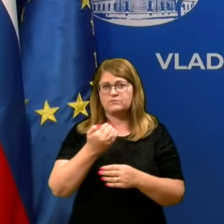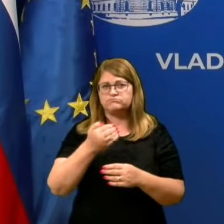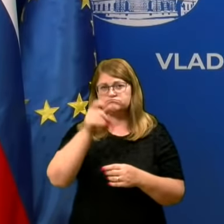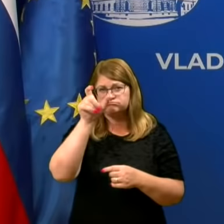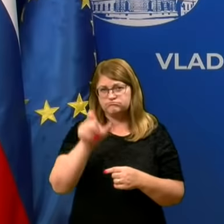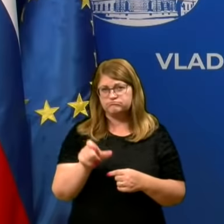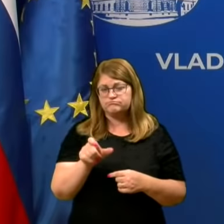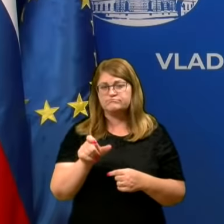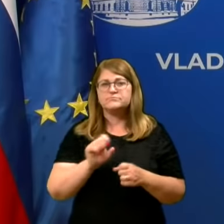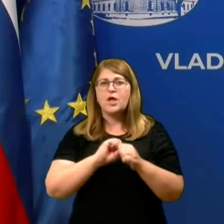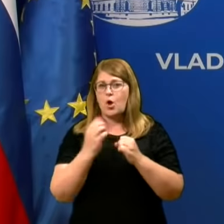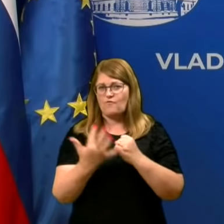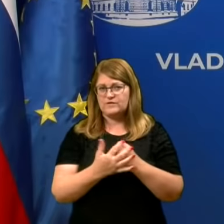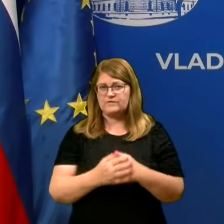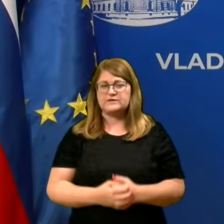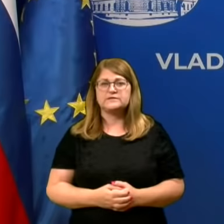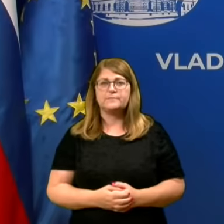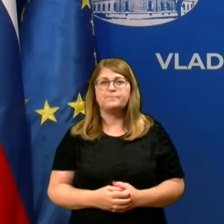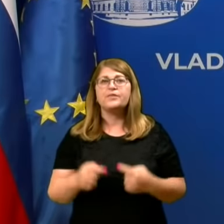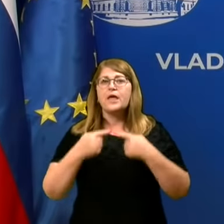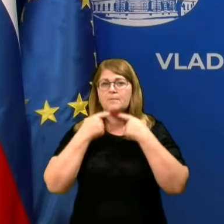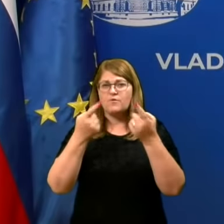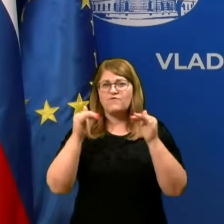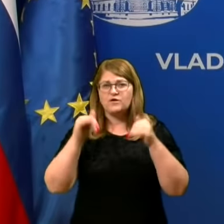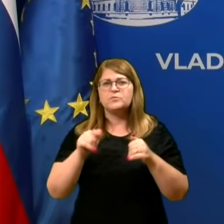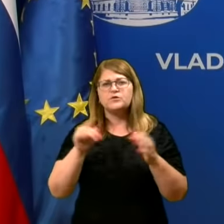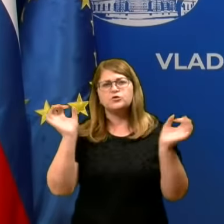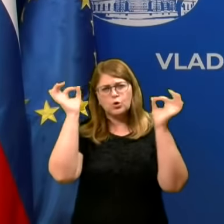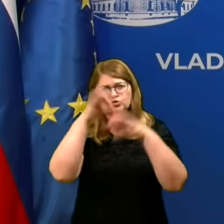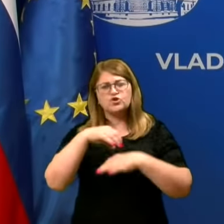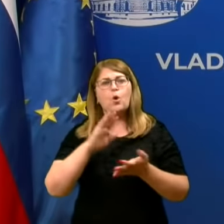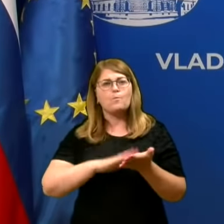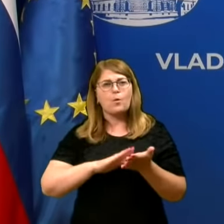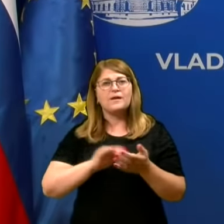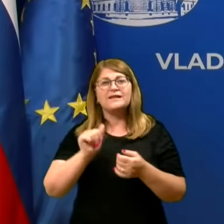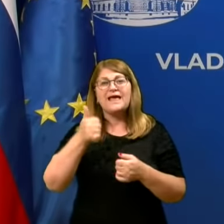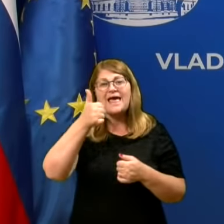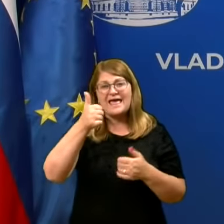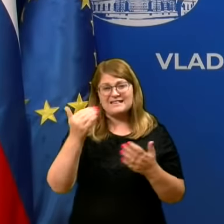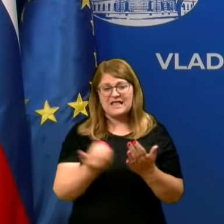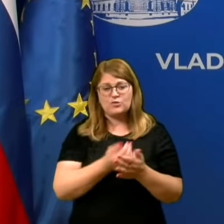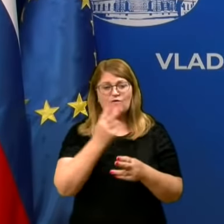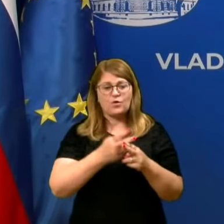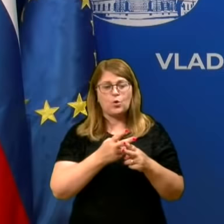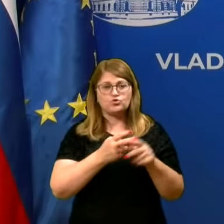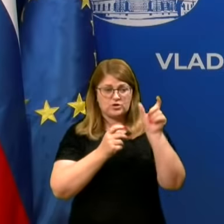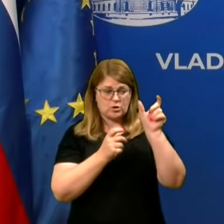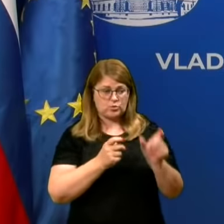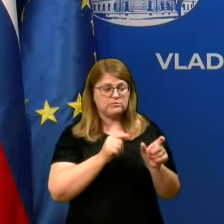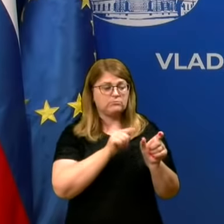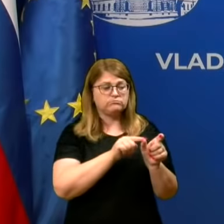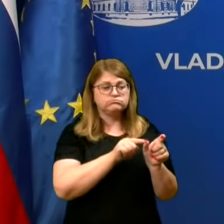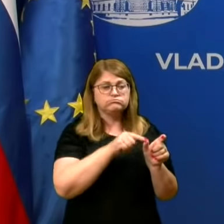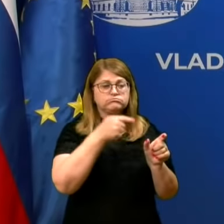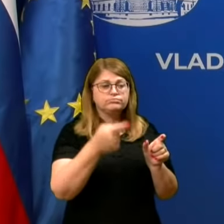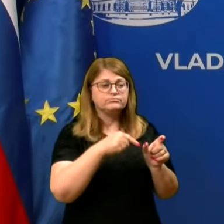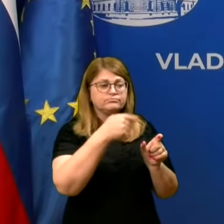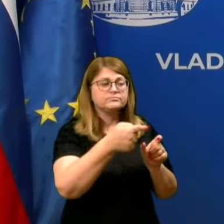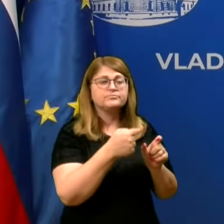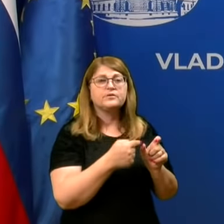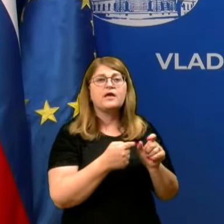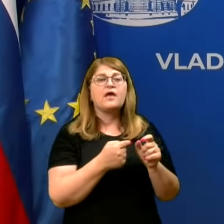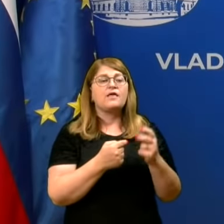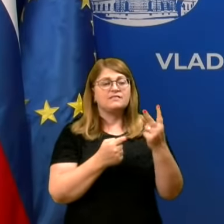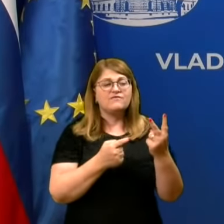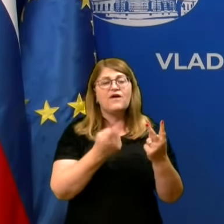COVID-19. Povedati moramo, da to žal pomeni, da eno novo okužena vseba vkuši še vedno več kot dve drugi